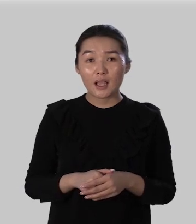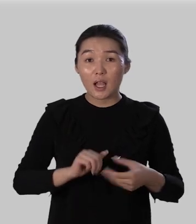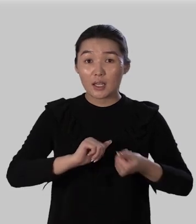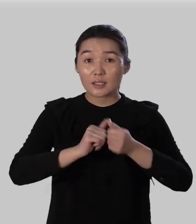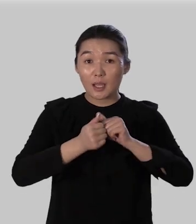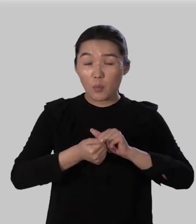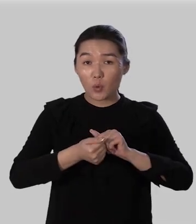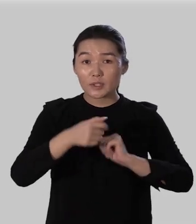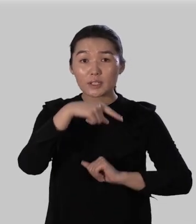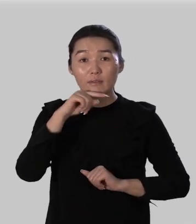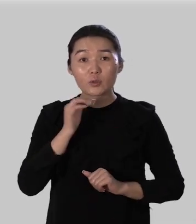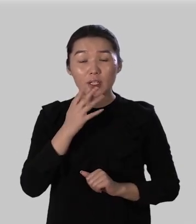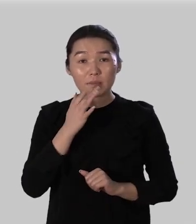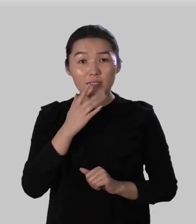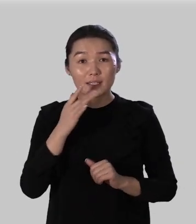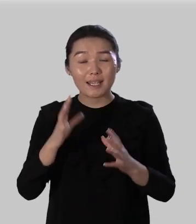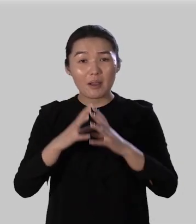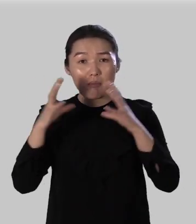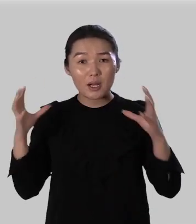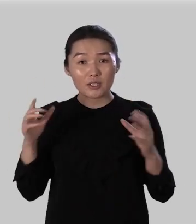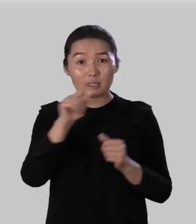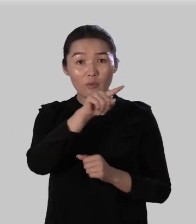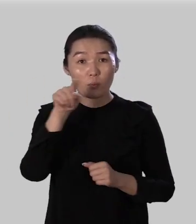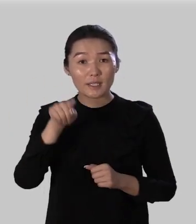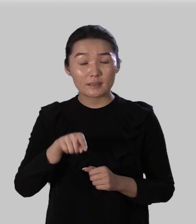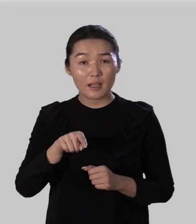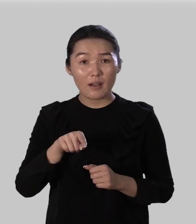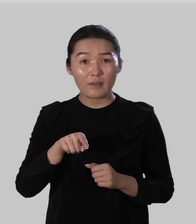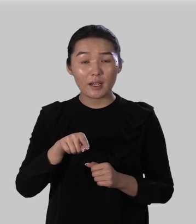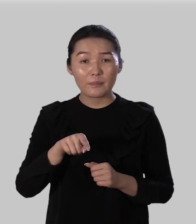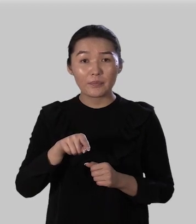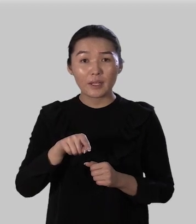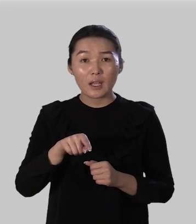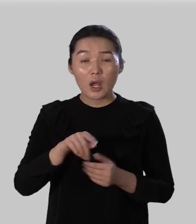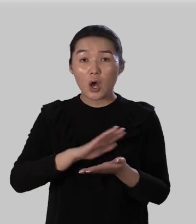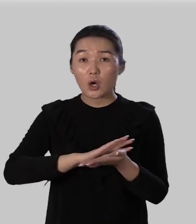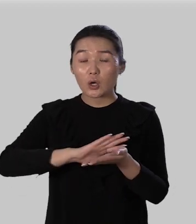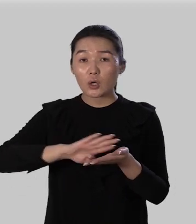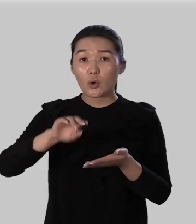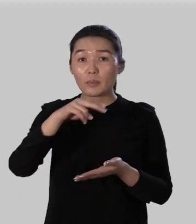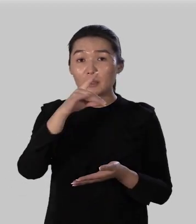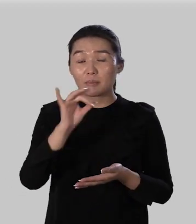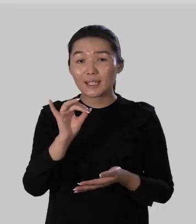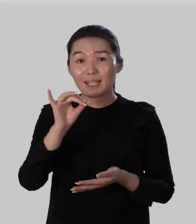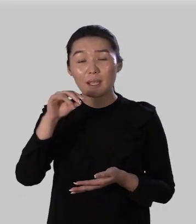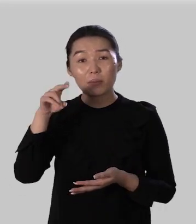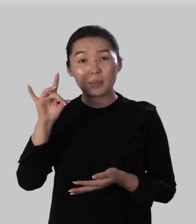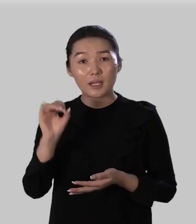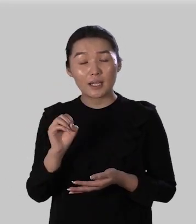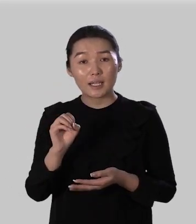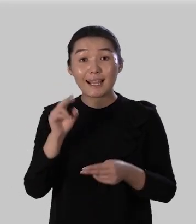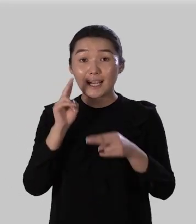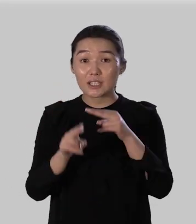запомните в русском языке большинство приставок кроме приставок при и при и приставок